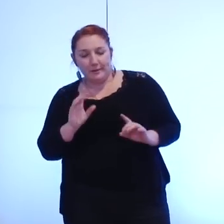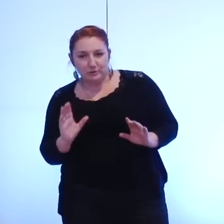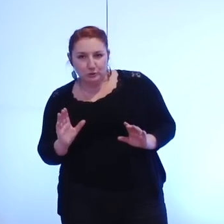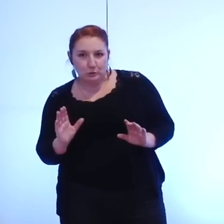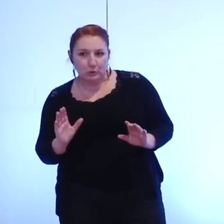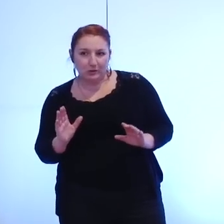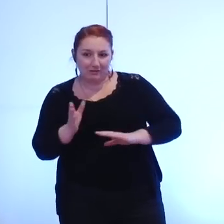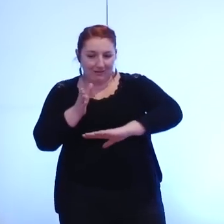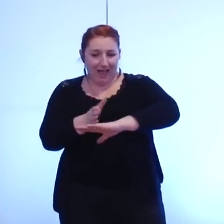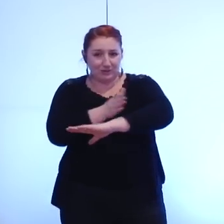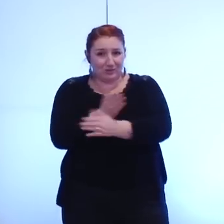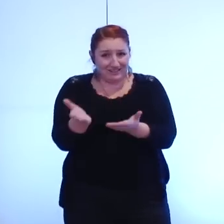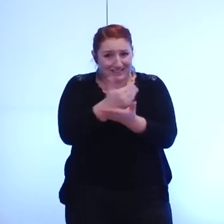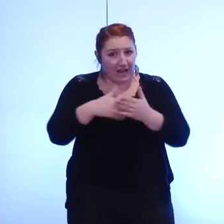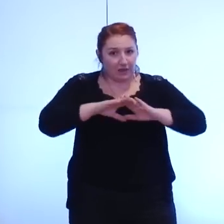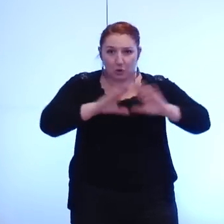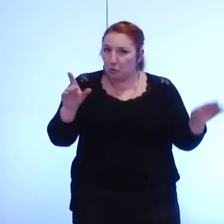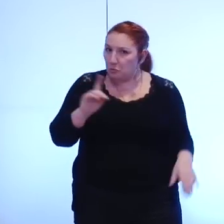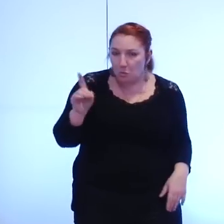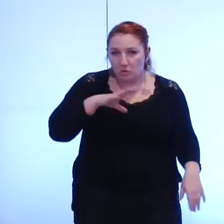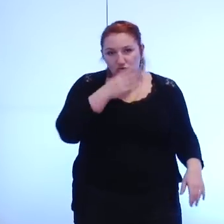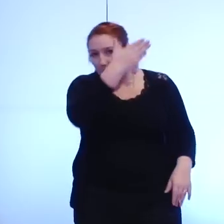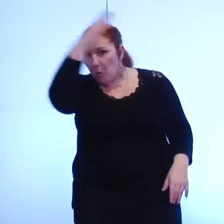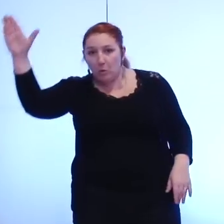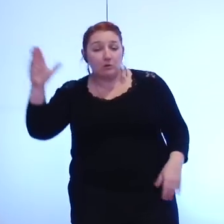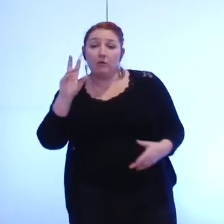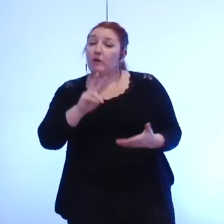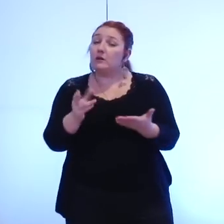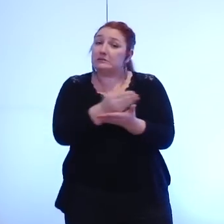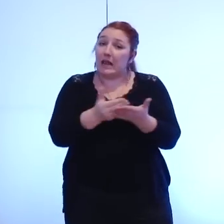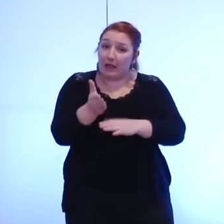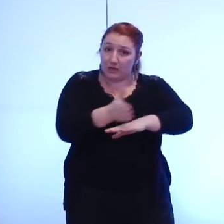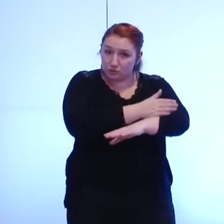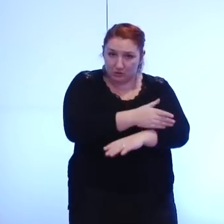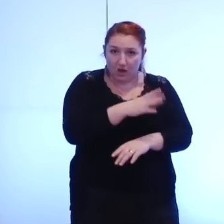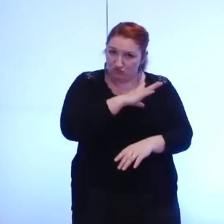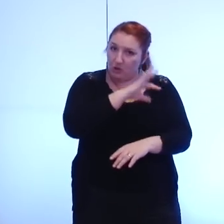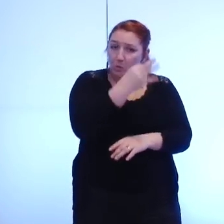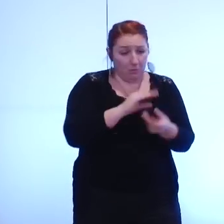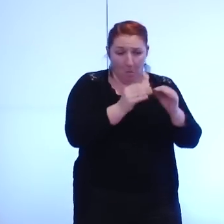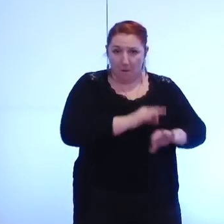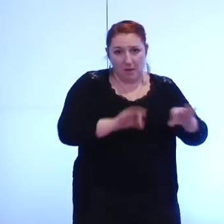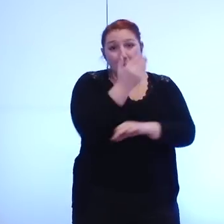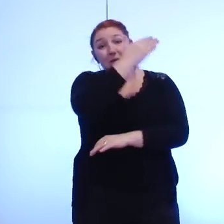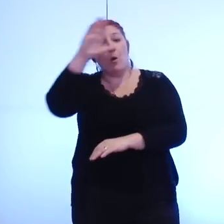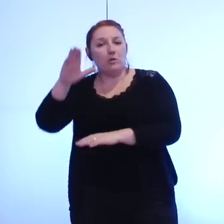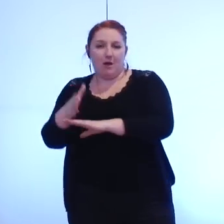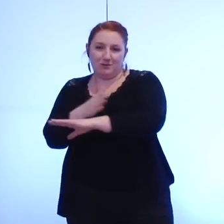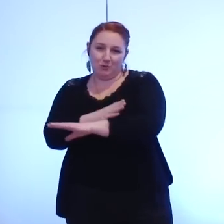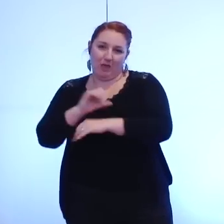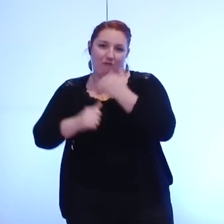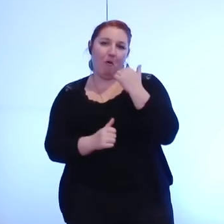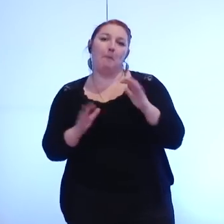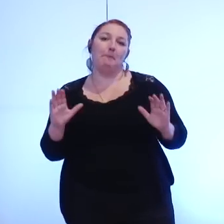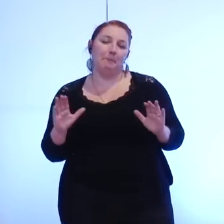des actionnaires salariés lesquels nous n'avons pas de difficulté il y a d'autres types d'actionnaires dans ces organismes et vous le savez très bien et